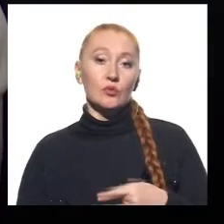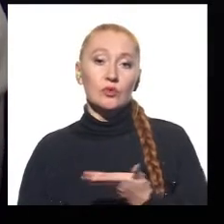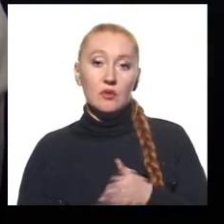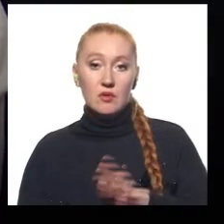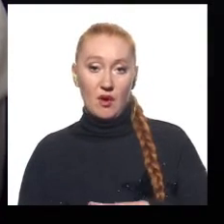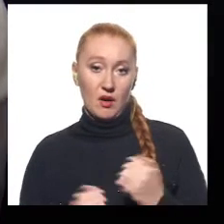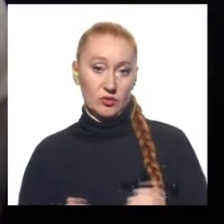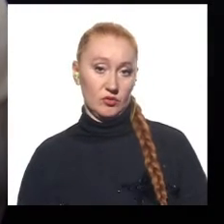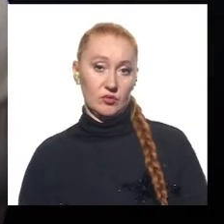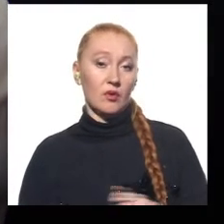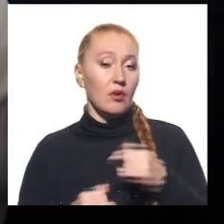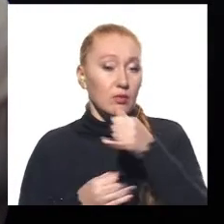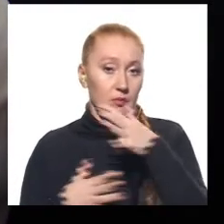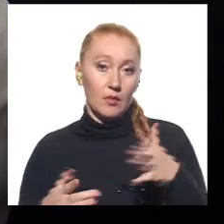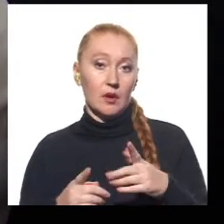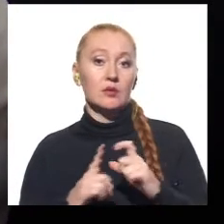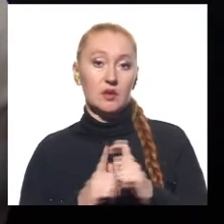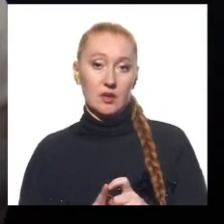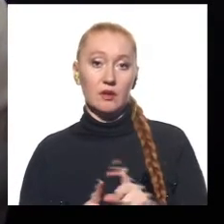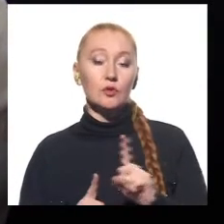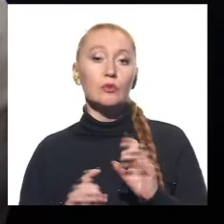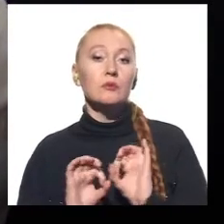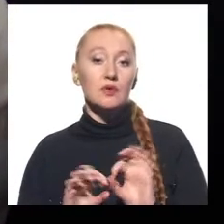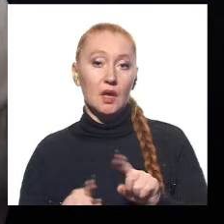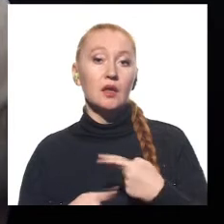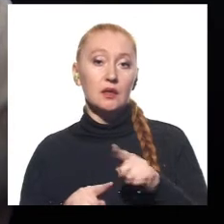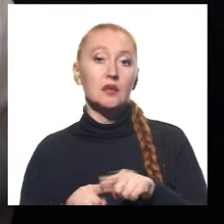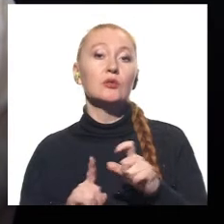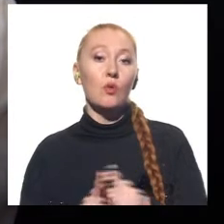В мене немає слів, щоб сказати ті слова.